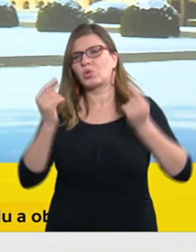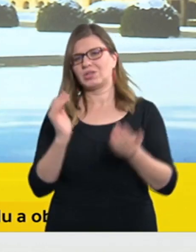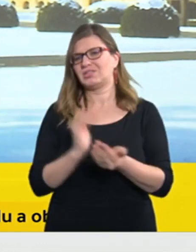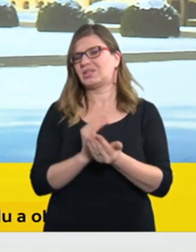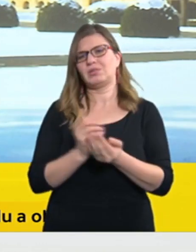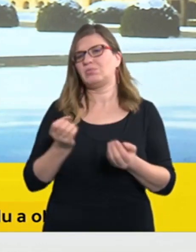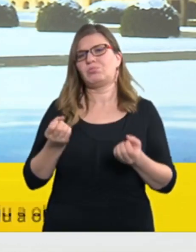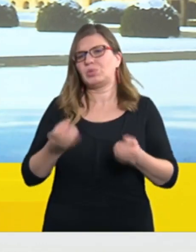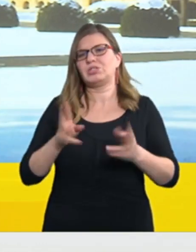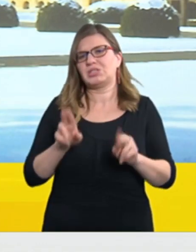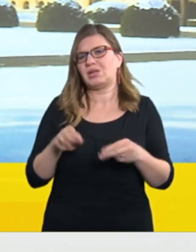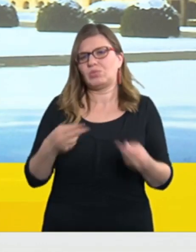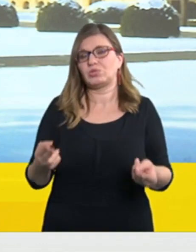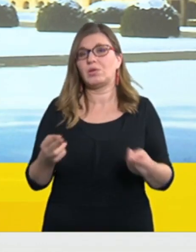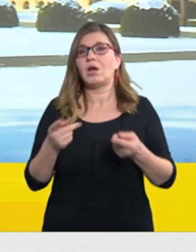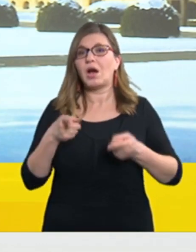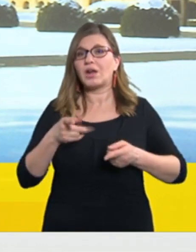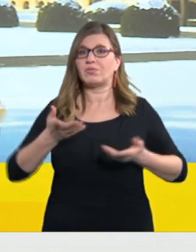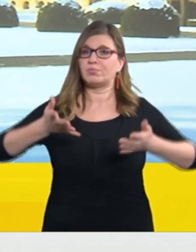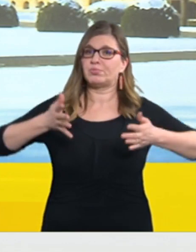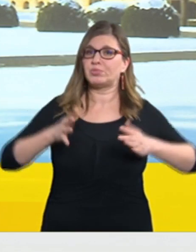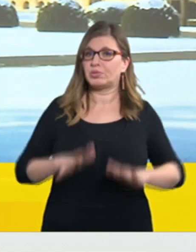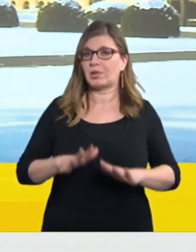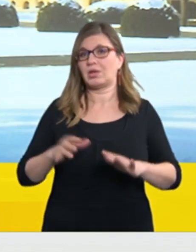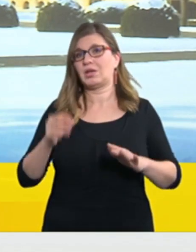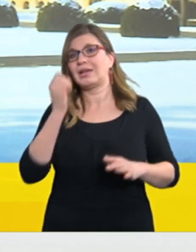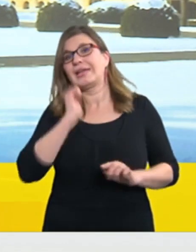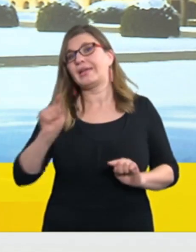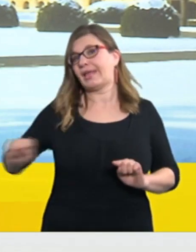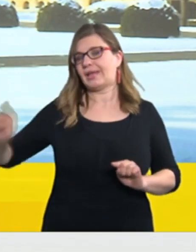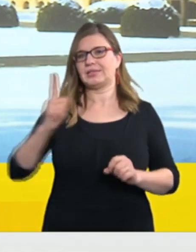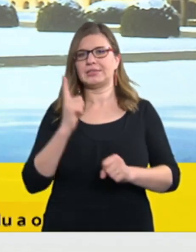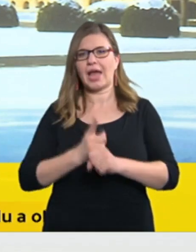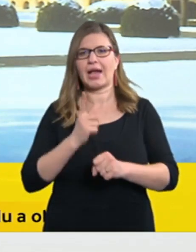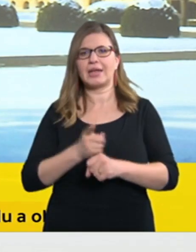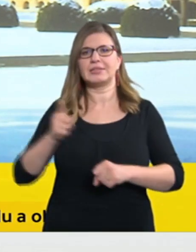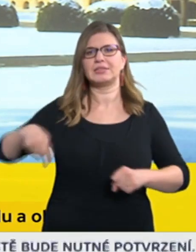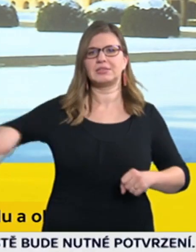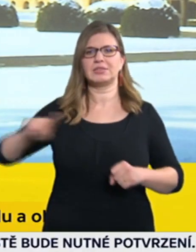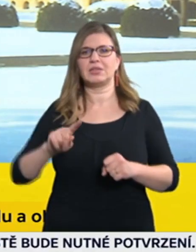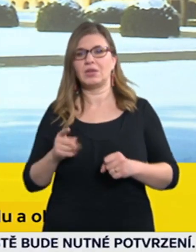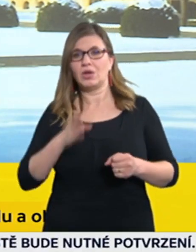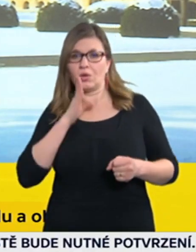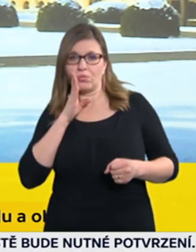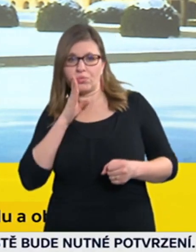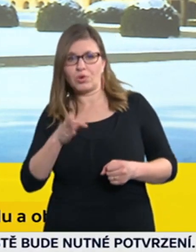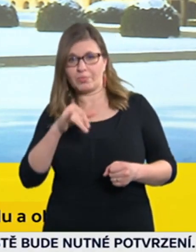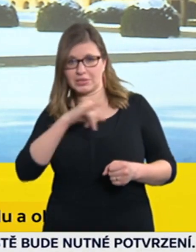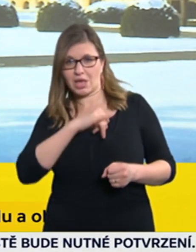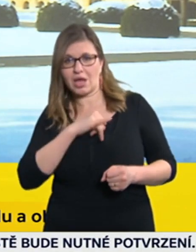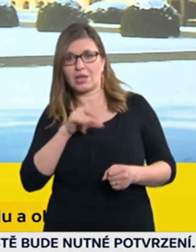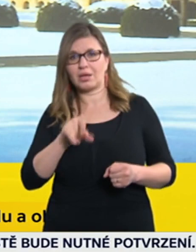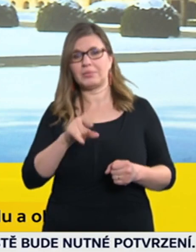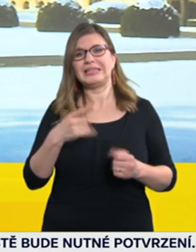to bude i motivační pro spotřebitelé zákazníky těchto aktivit, aby tyto typy